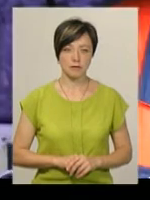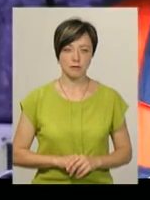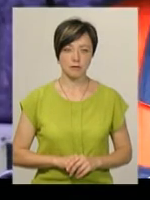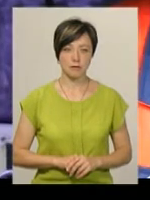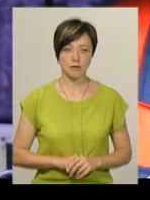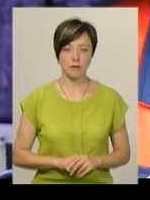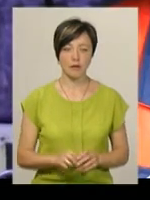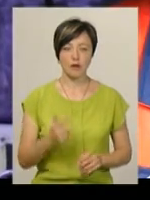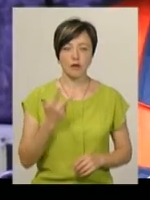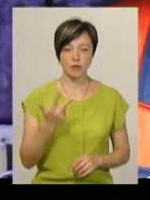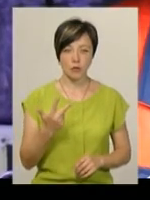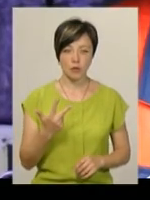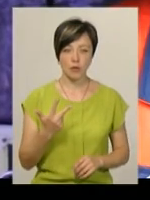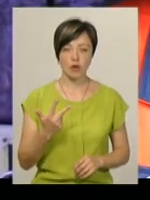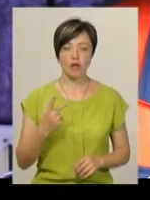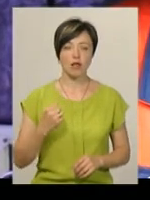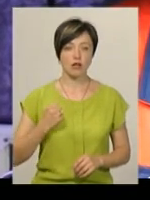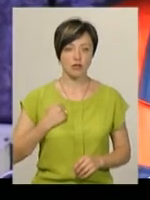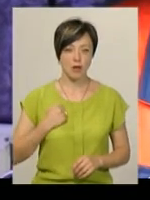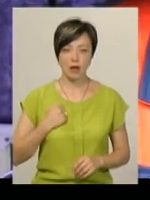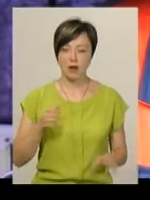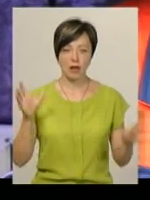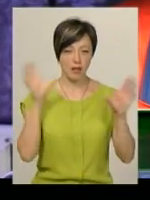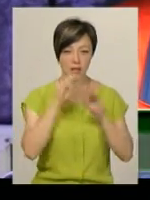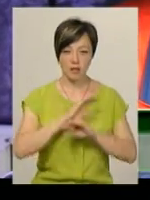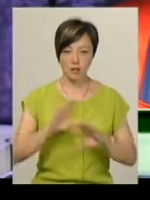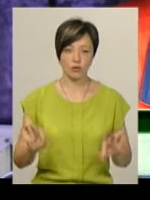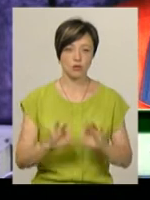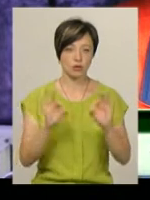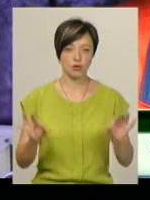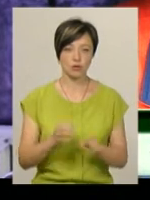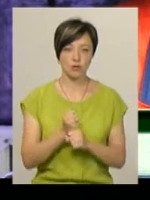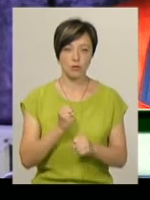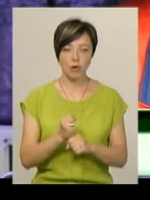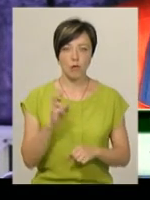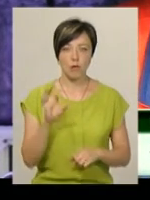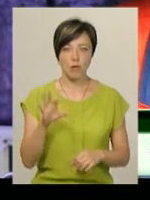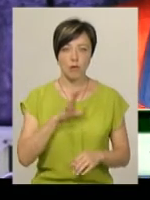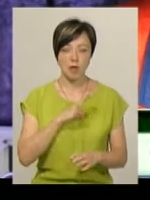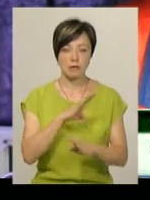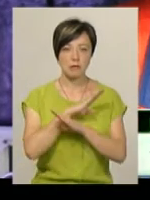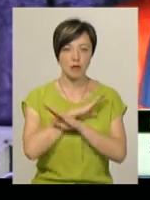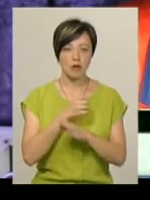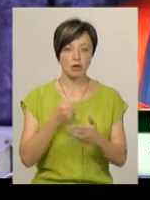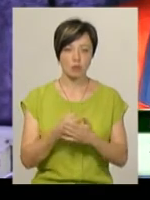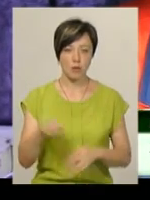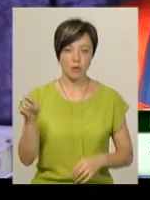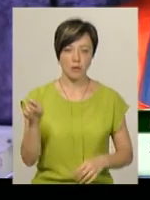Тріох, на жаль, не вдалося нічого зробити, тому що була смерть вже до прибуття.